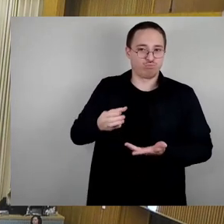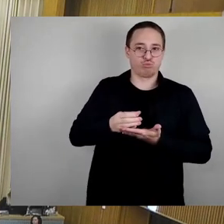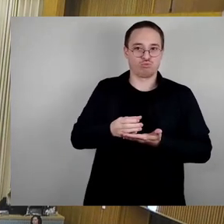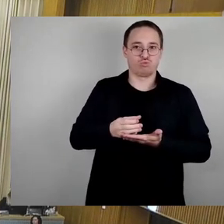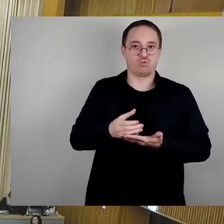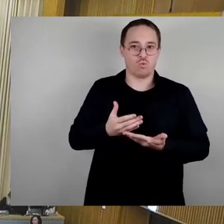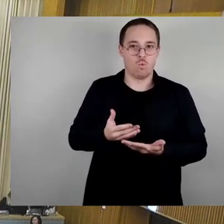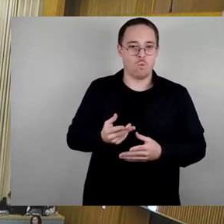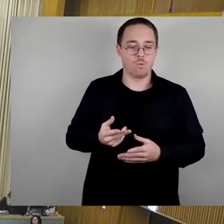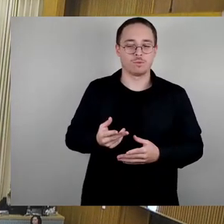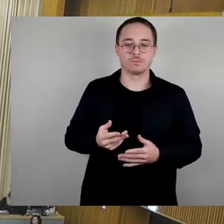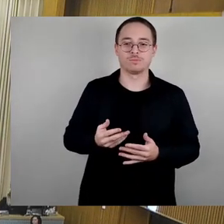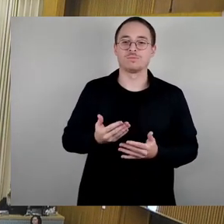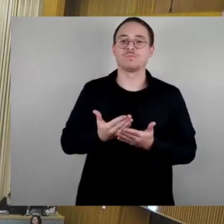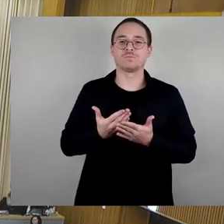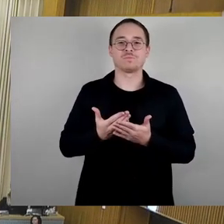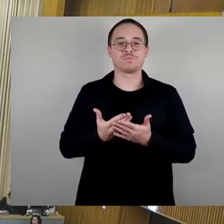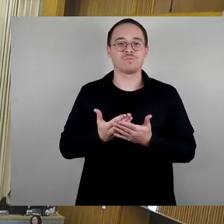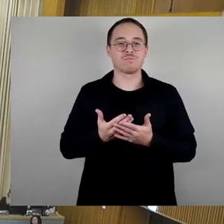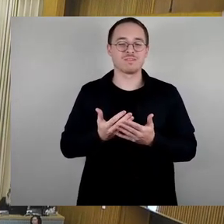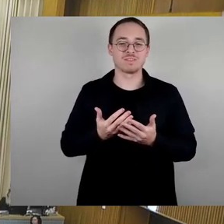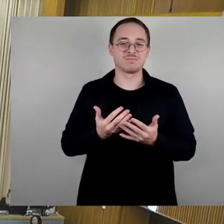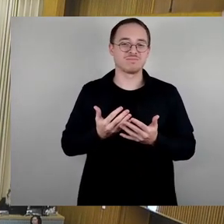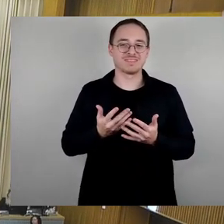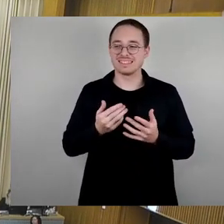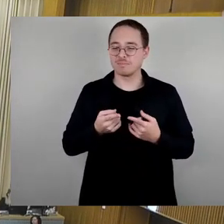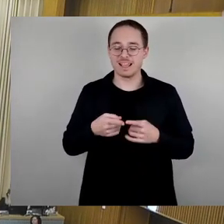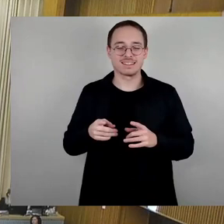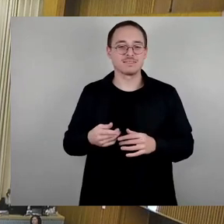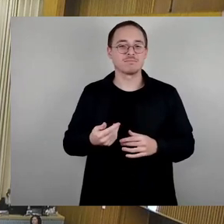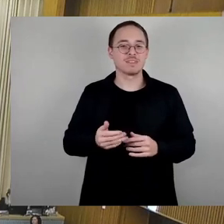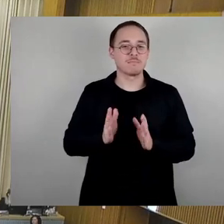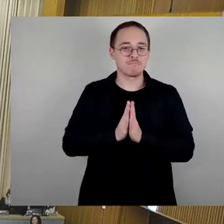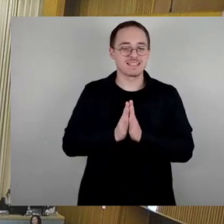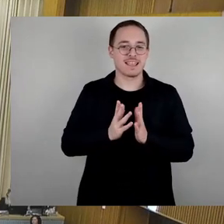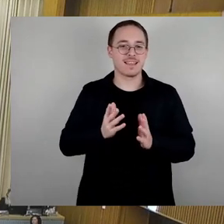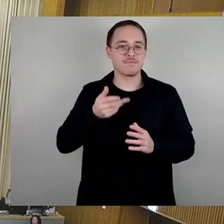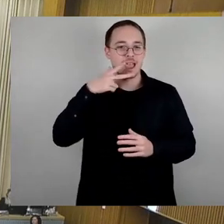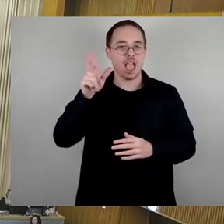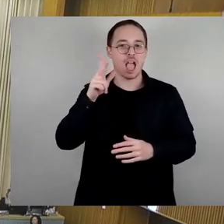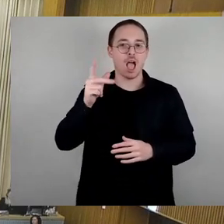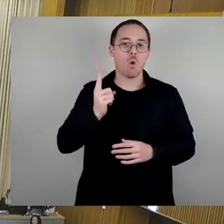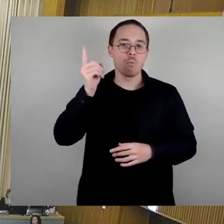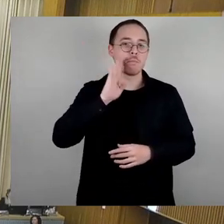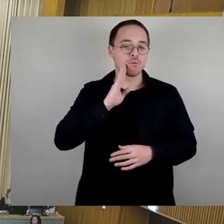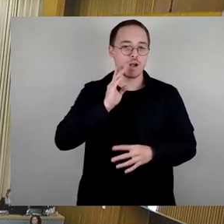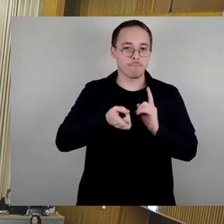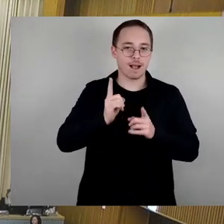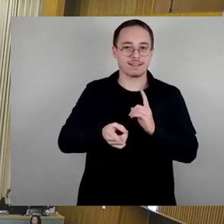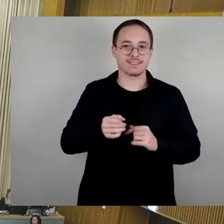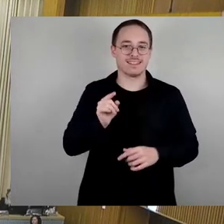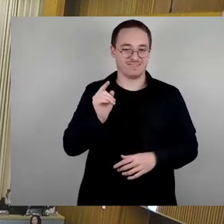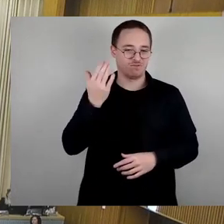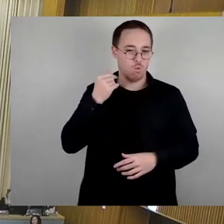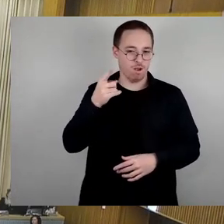der Herr Oberbürgermeister Folgendes tut. Was wir vorhin erlebt haben, ist von Herrn Aschenbach meiner Meinung nach eine Verhöhnung der Opfer der Angriffe des 13., 14. und 15.